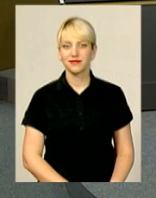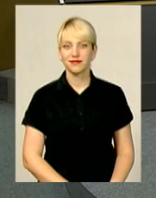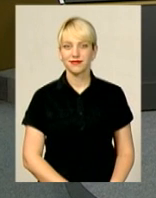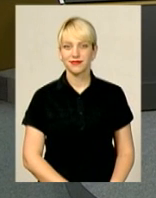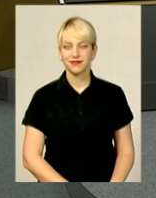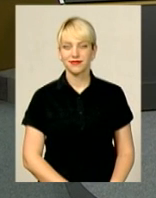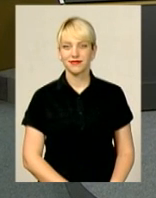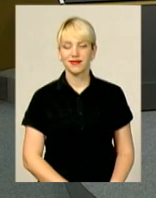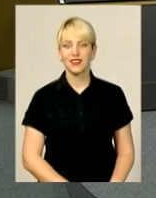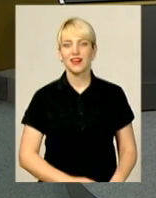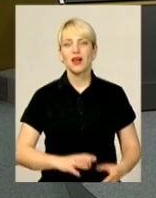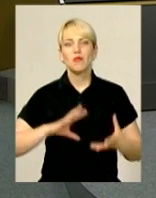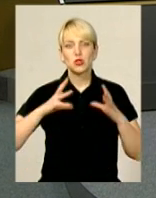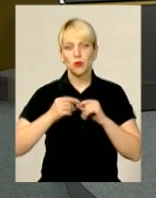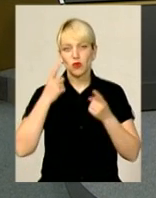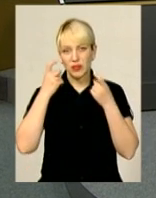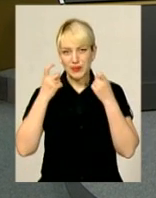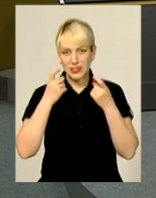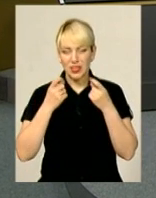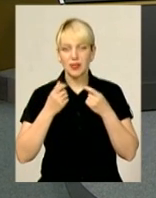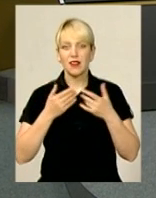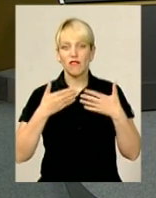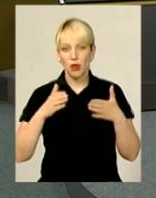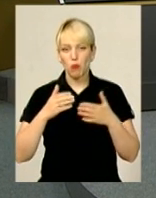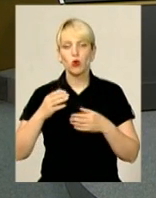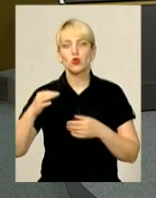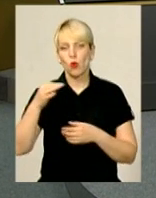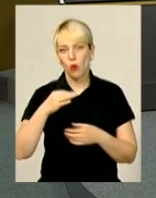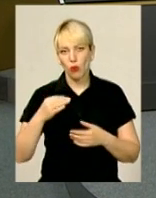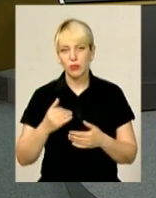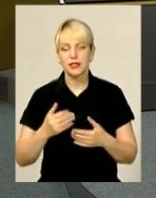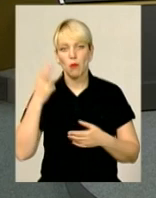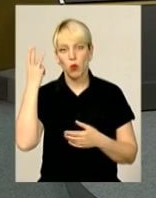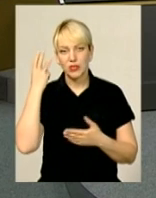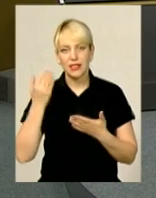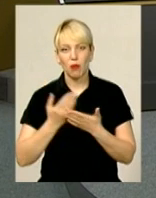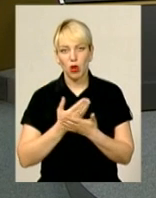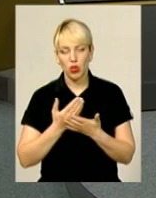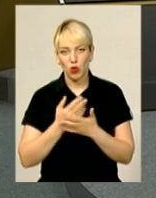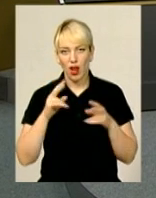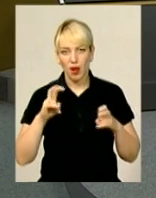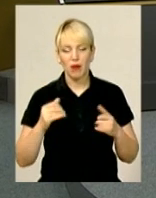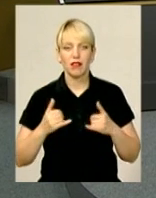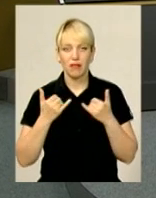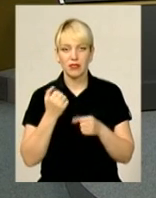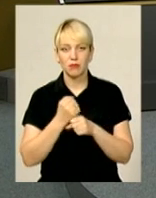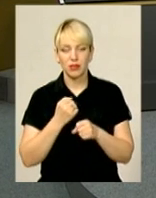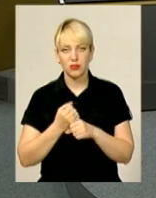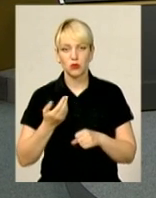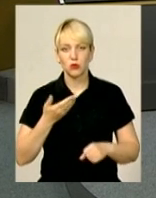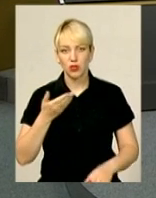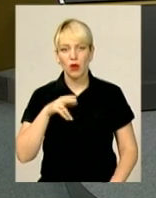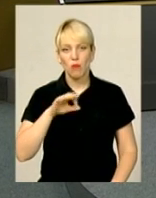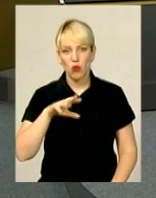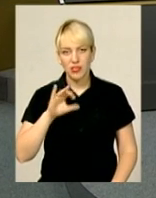В ефірі підсумковий інформаційний випуск області «Подільська панорама». У студії працюють Віталій Постемський та Оксана